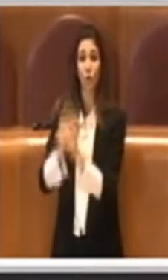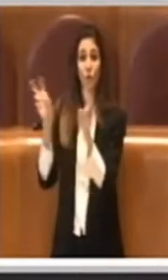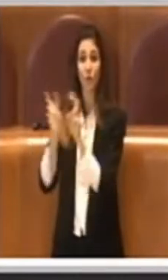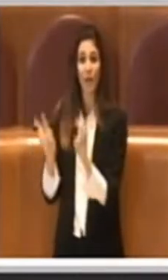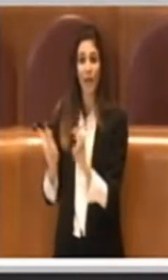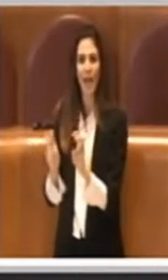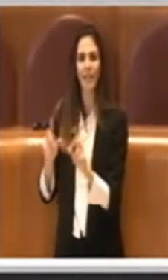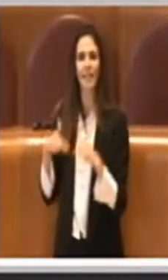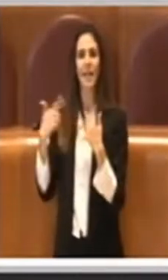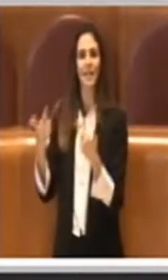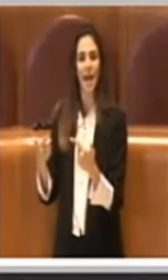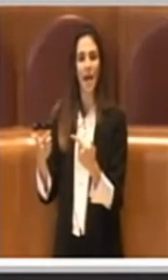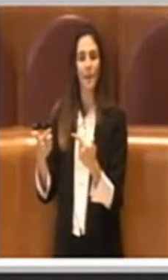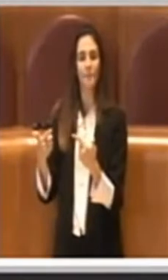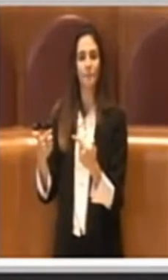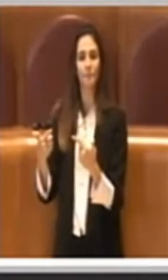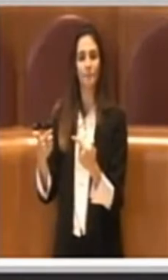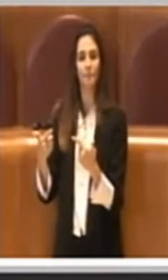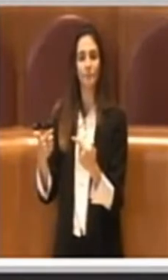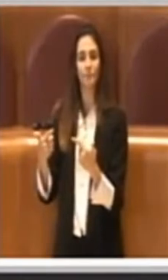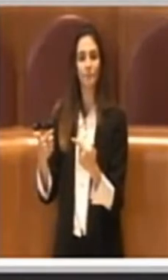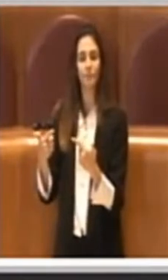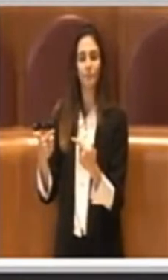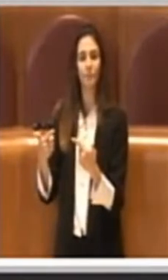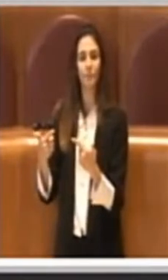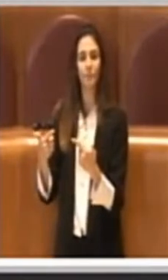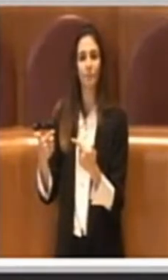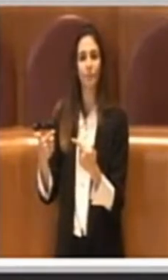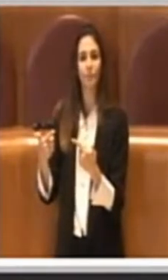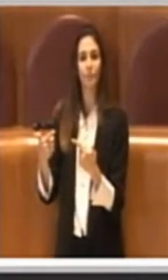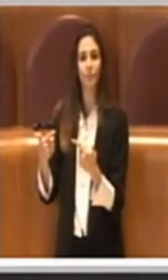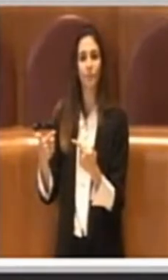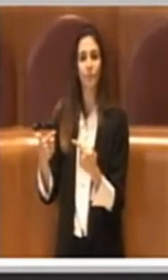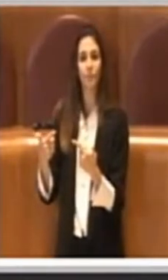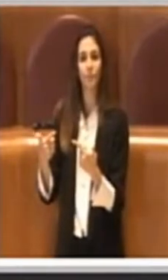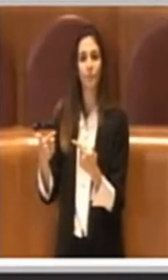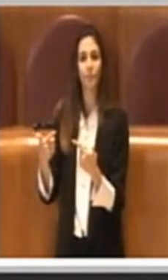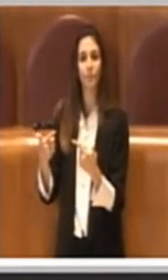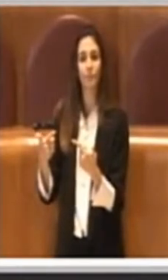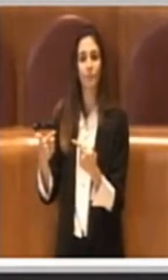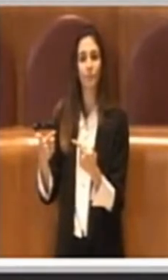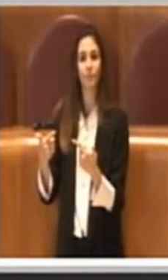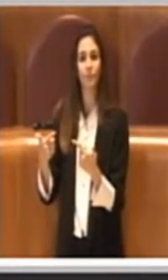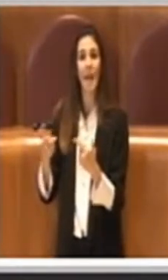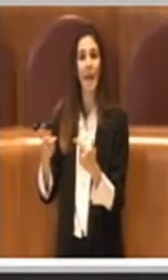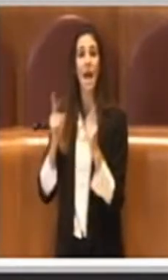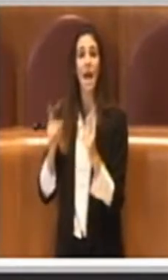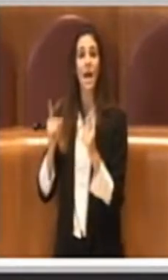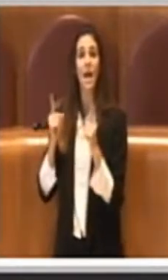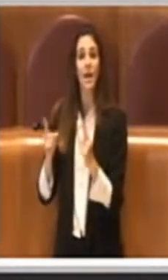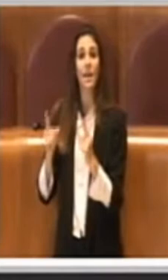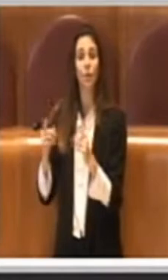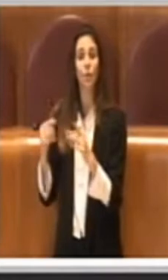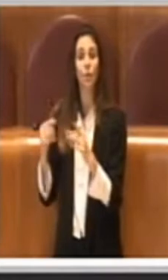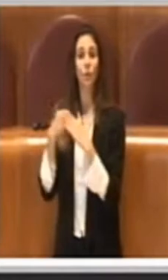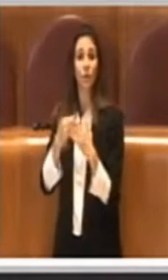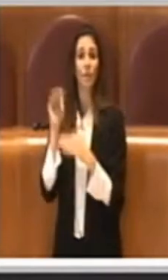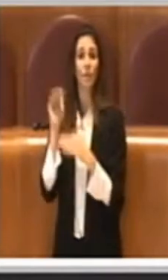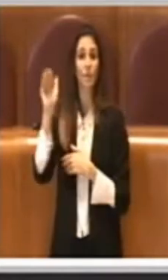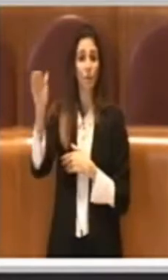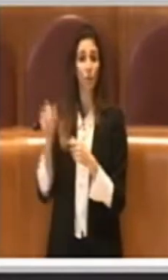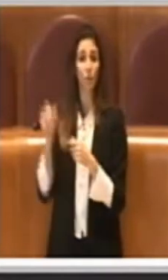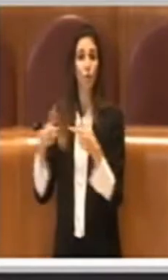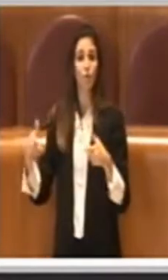passare a queste carrozzelle elettriche che di fatto vanno verso un'idea di futuro di questa città che noi abbiamo